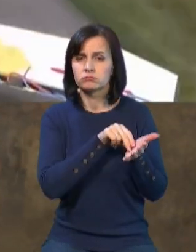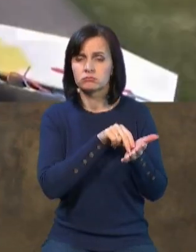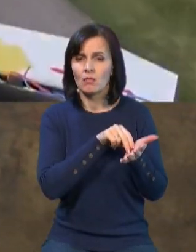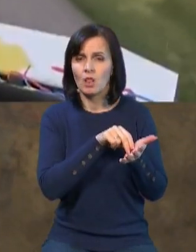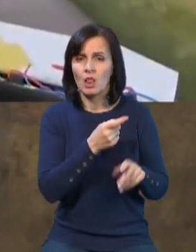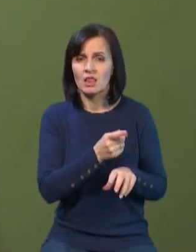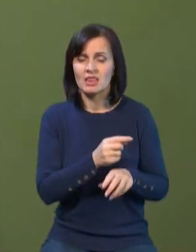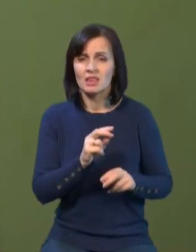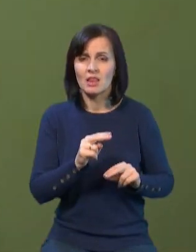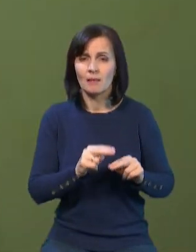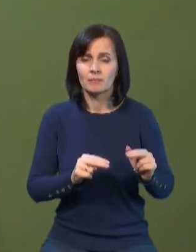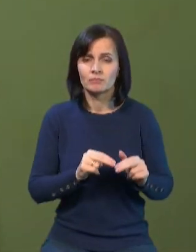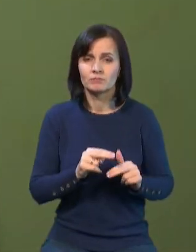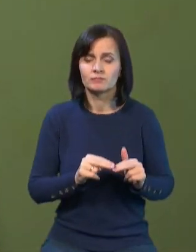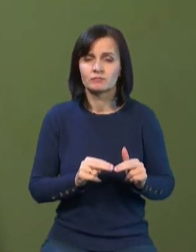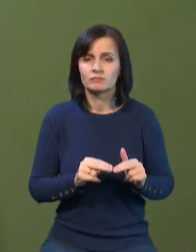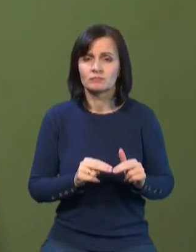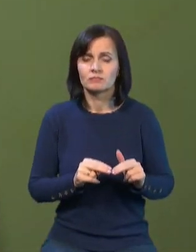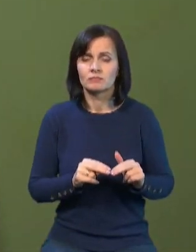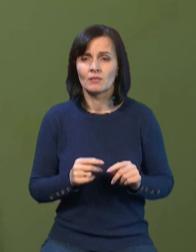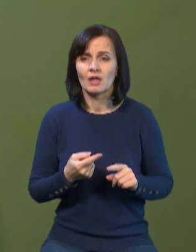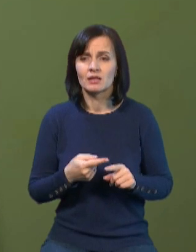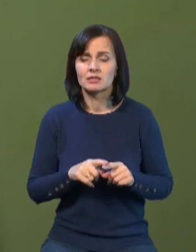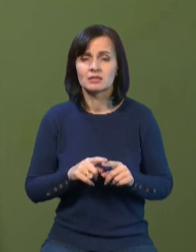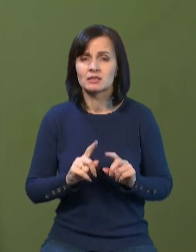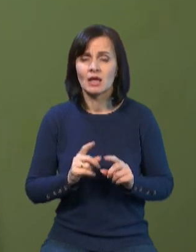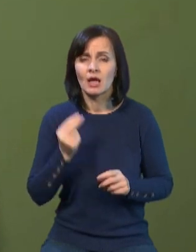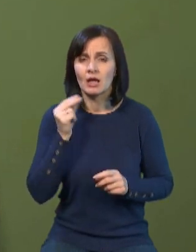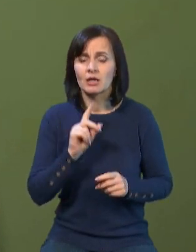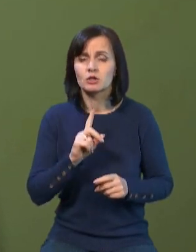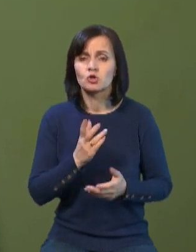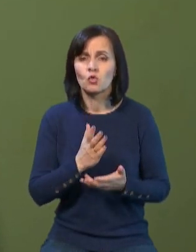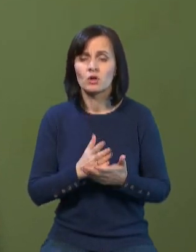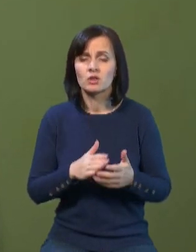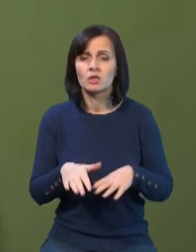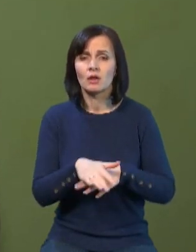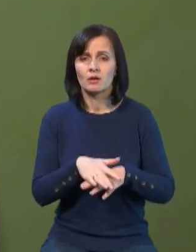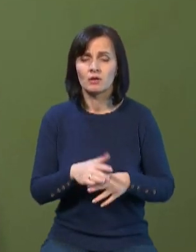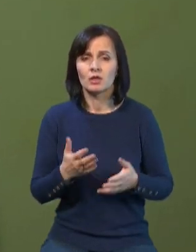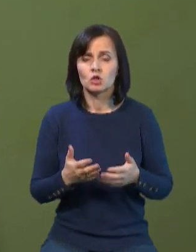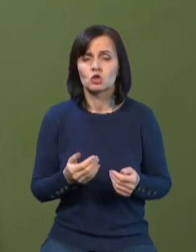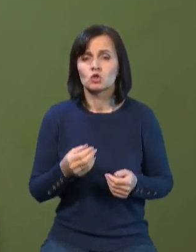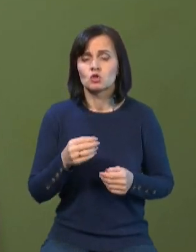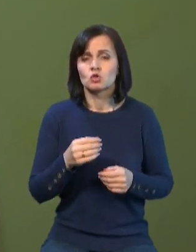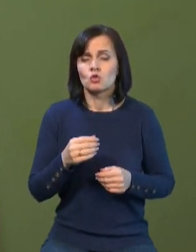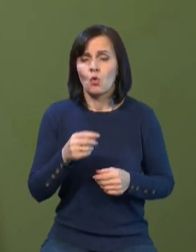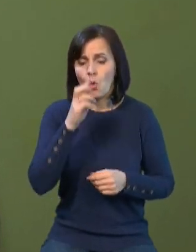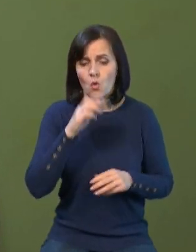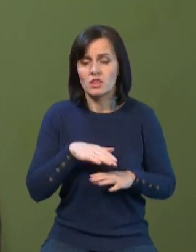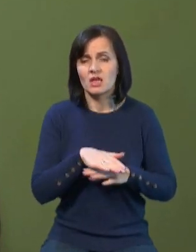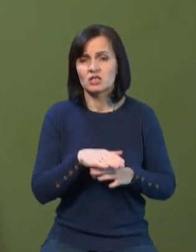скажімо так, це бестселерний ринок. І треба розуміти, що країни, коли обирають танки, порівнюють величезну кількість їх характеристик,